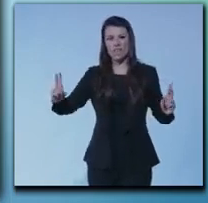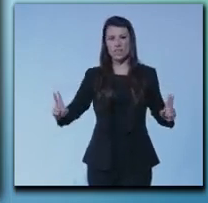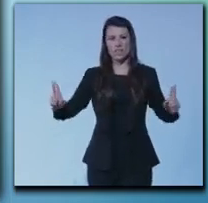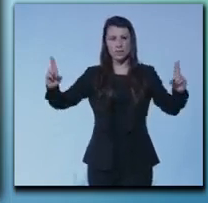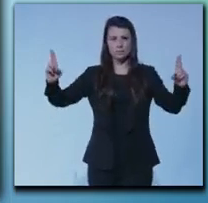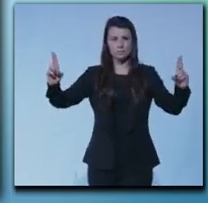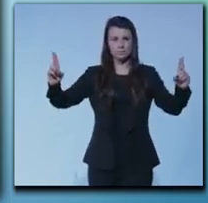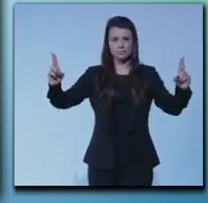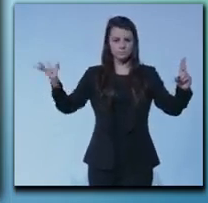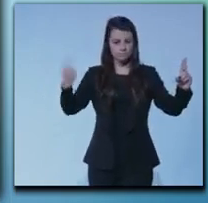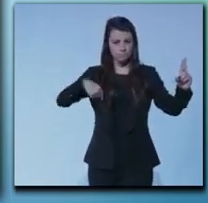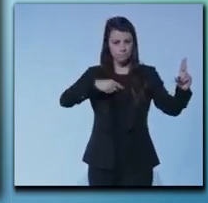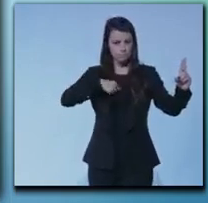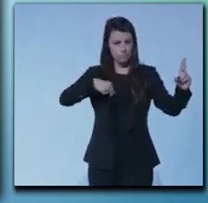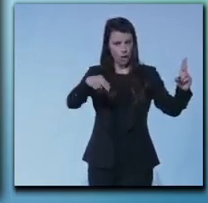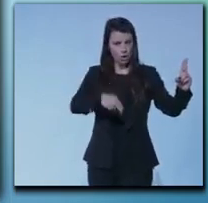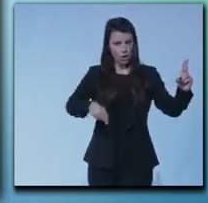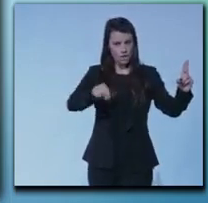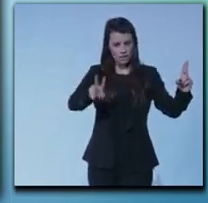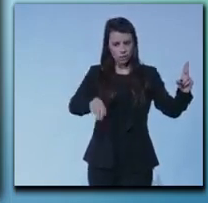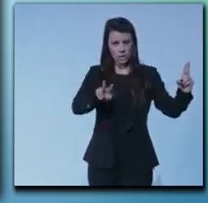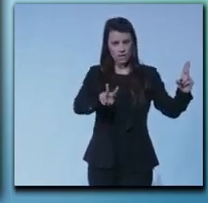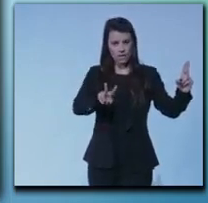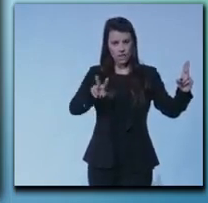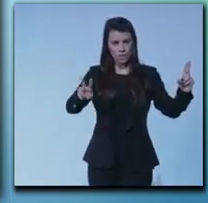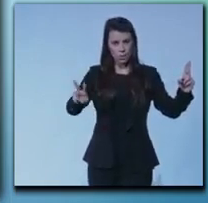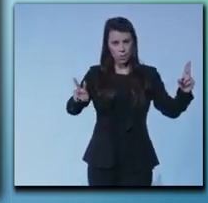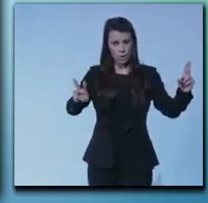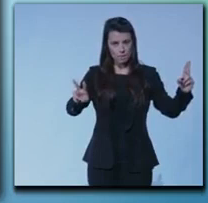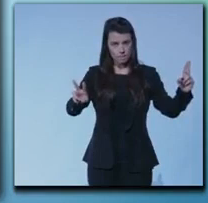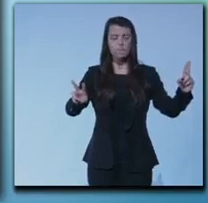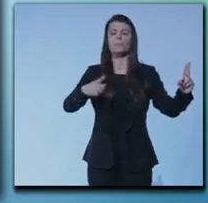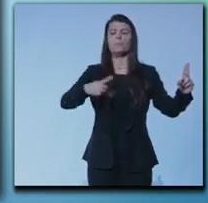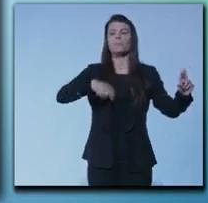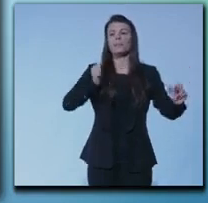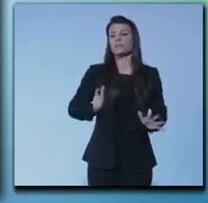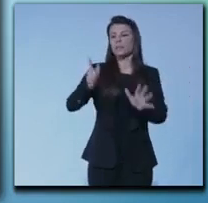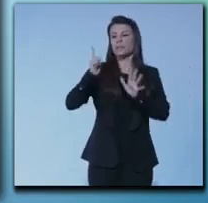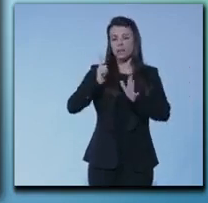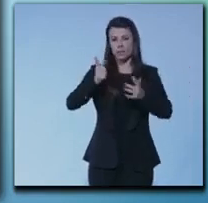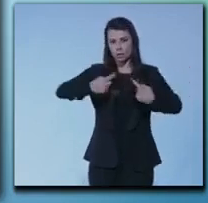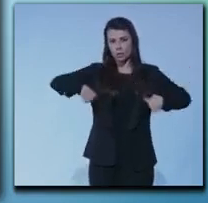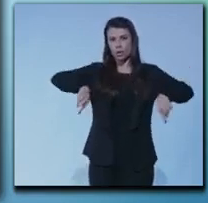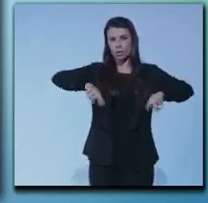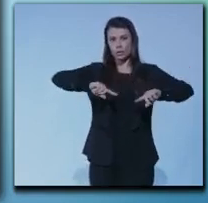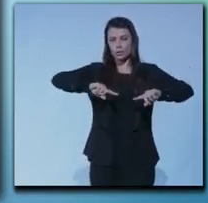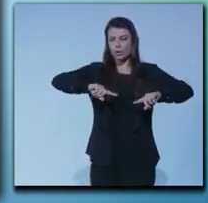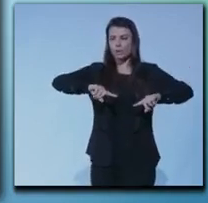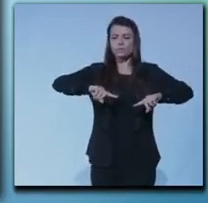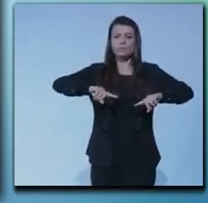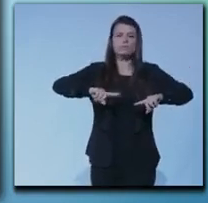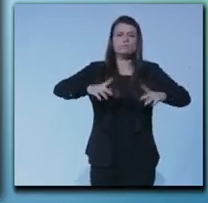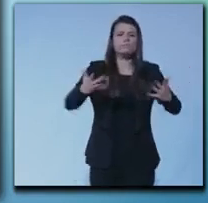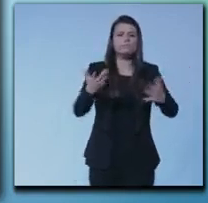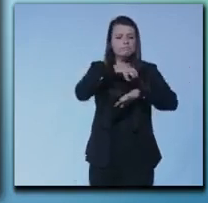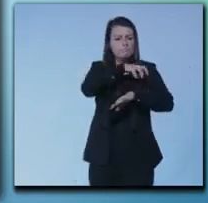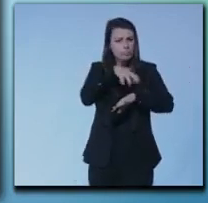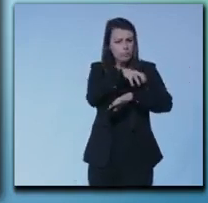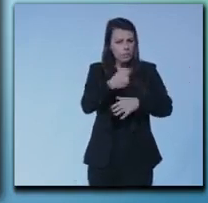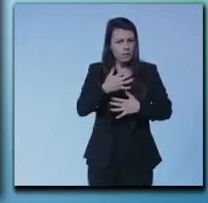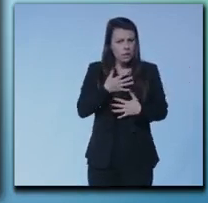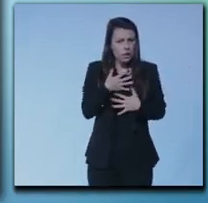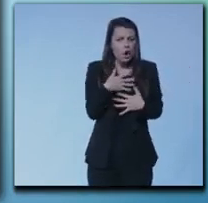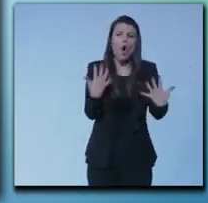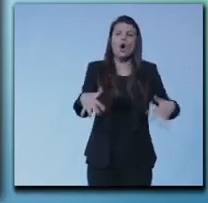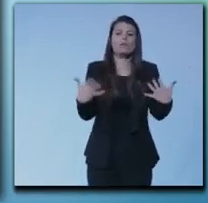quindi siamo a novembre 2022 abbiamo fatto una riunione settimana scorsa ma il nostro ministero perché